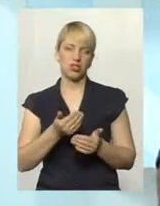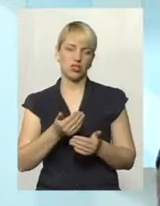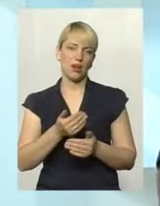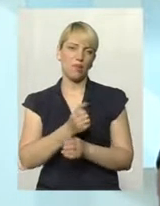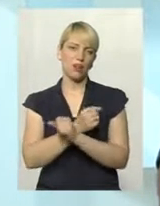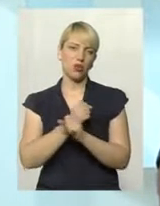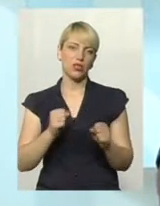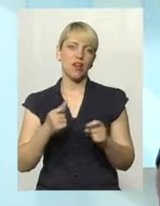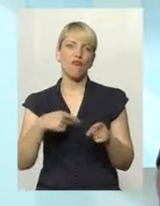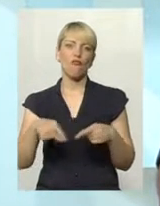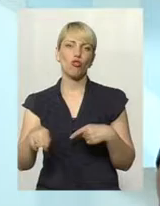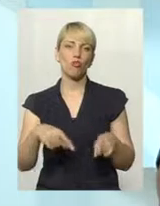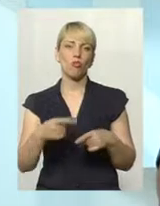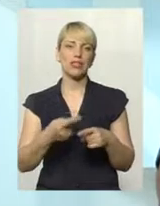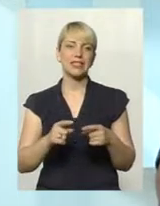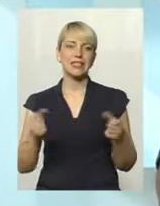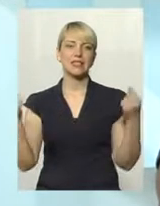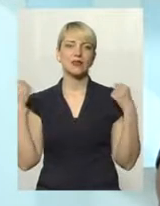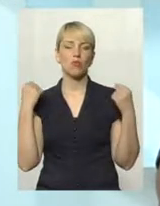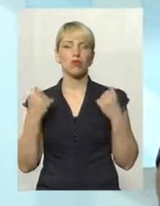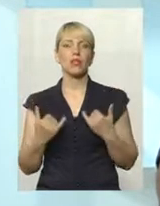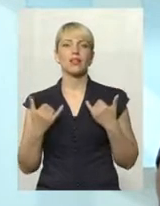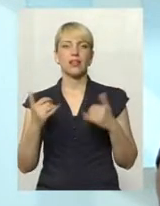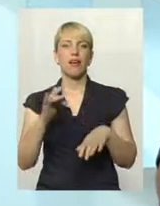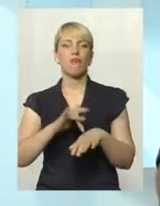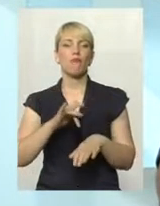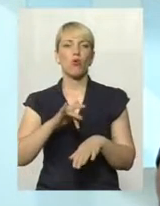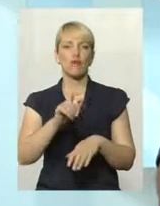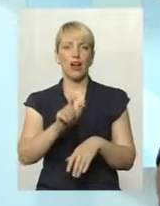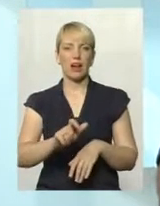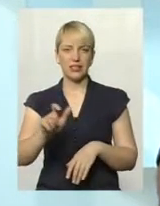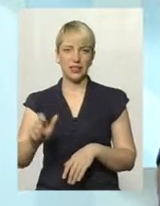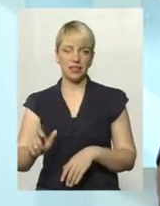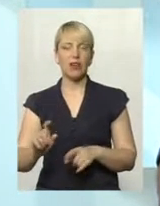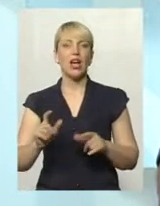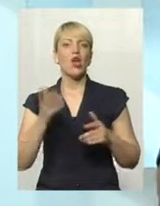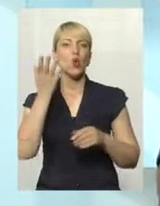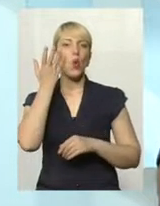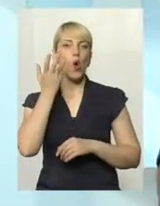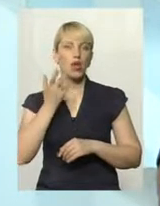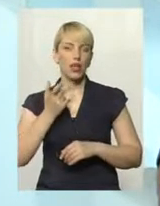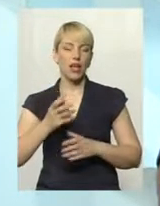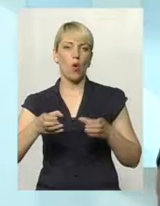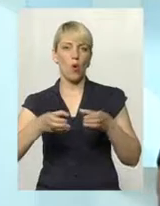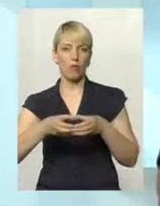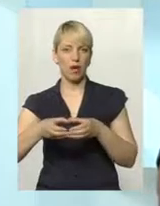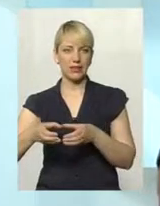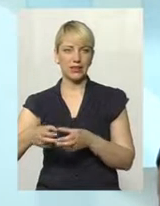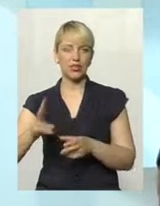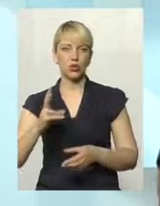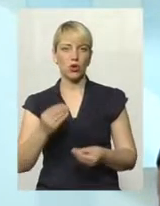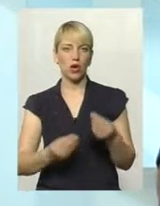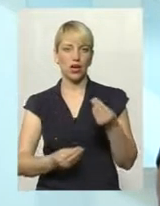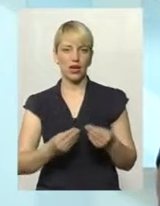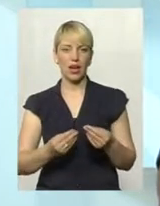що футбол – це спорт для вболівальників. І коли команди, які грають